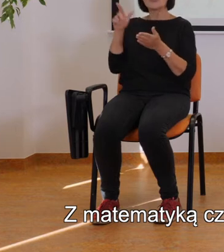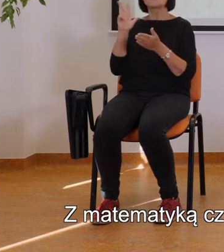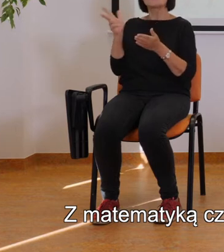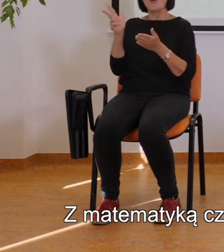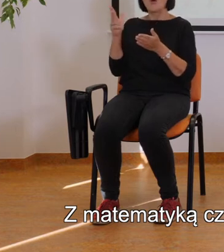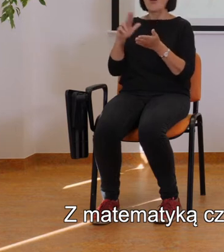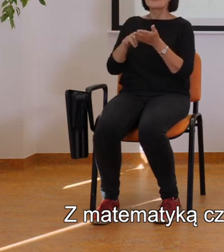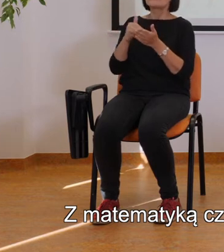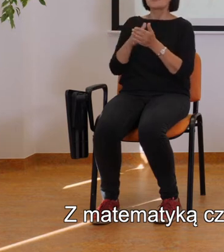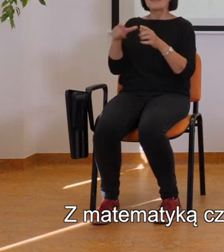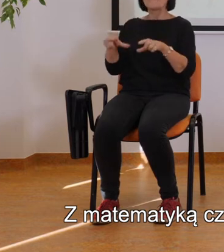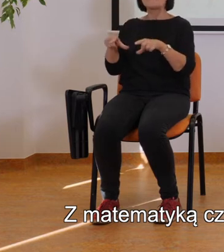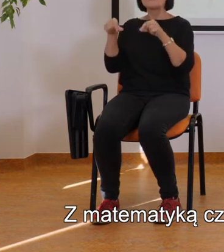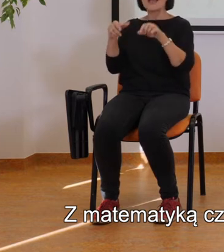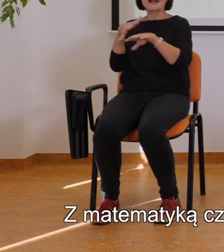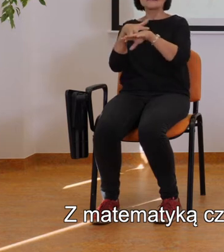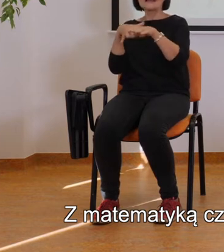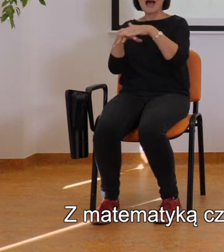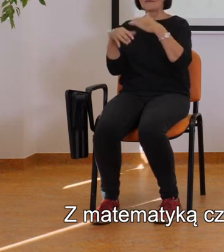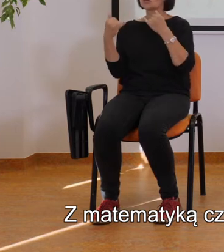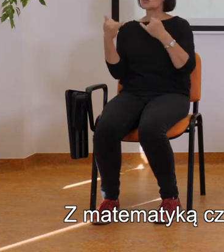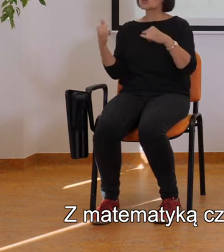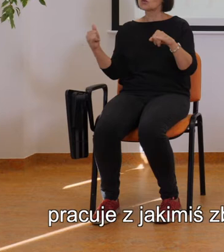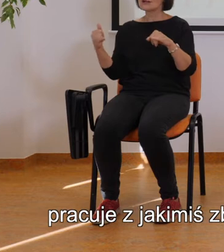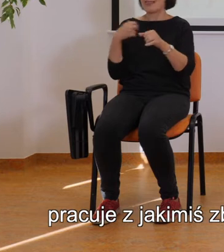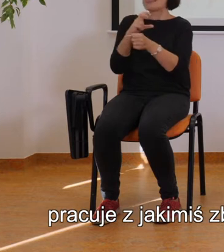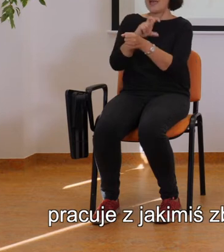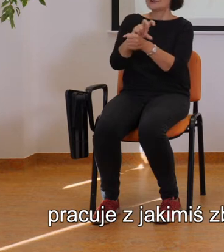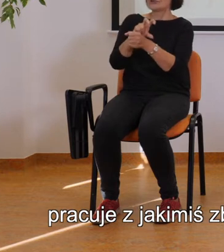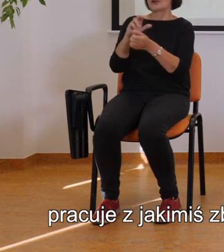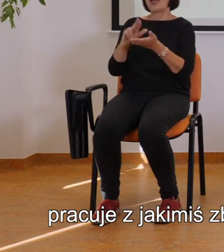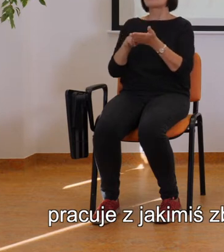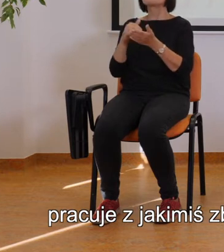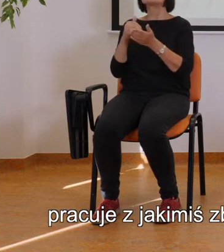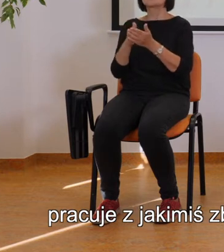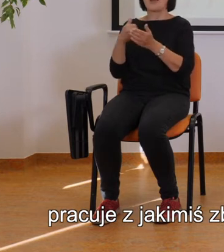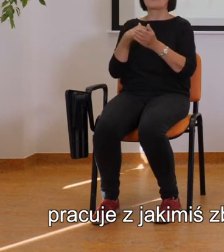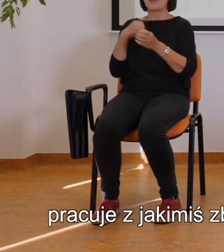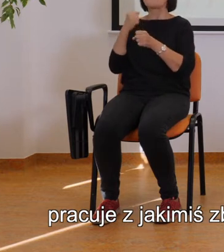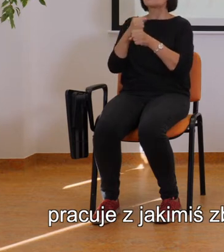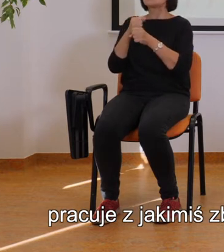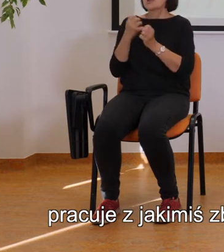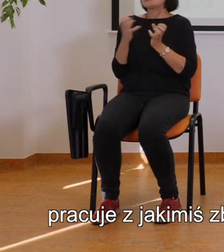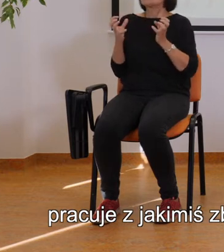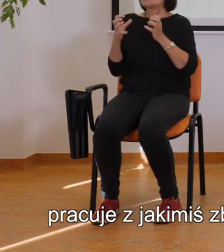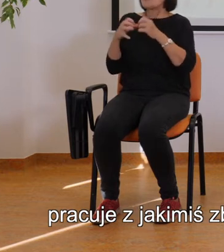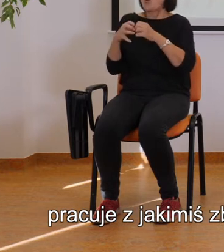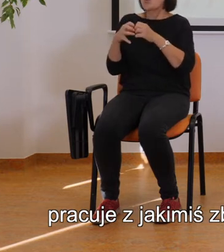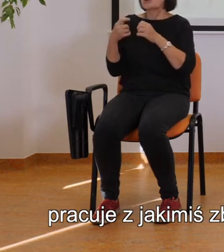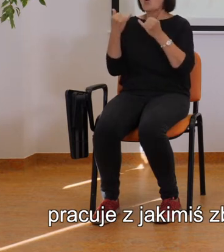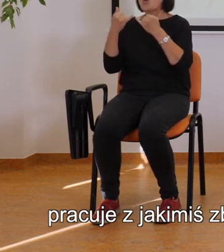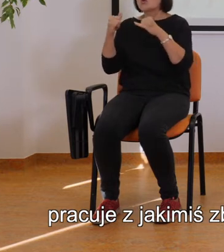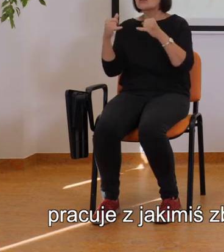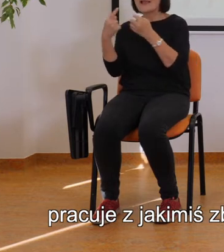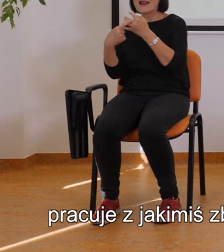różne zawody techniczne, pracuje z jakimiś zbiorami danych, programuje,